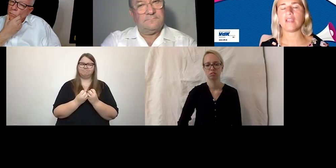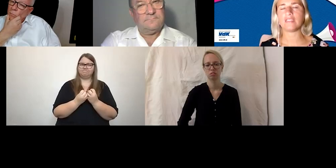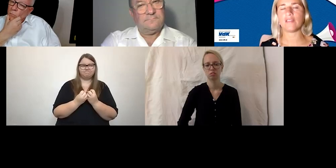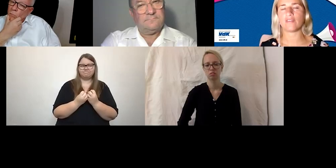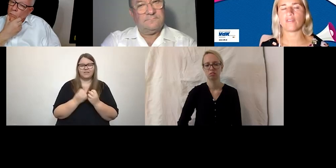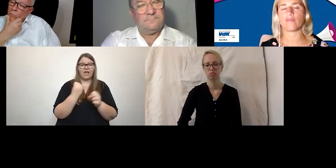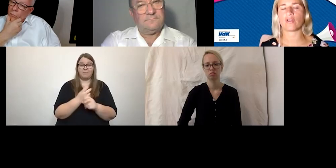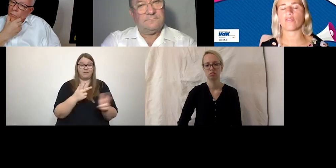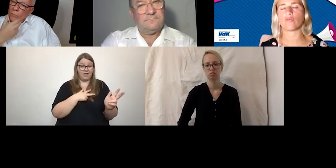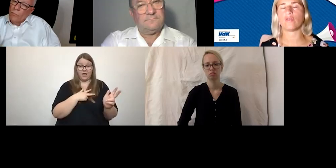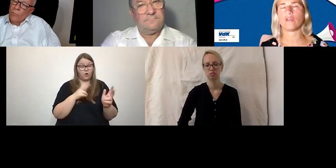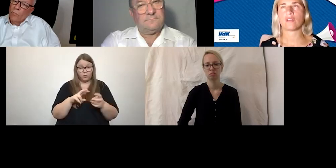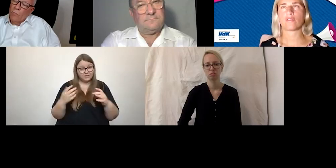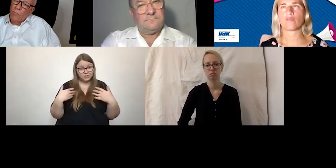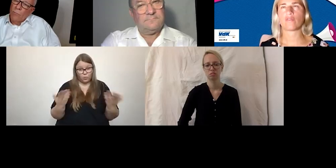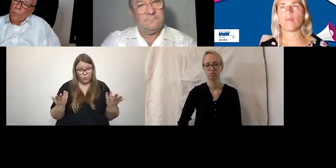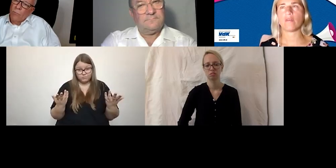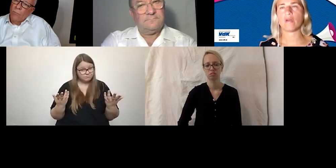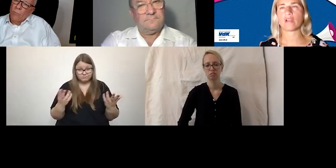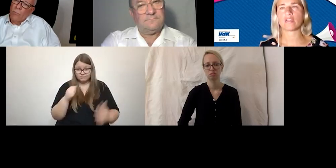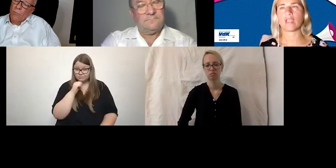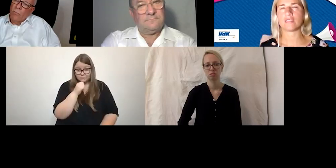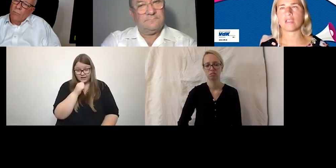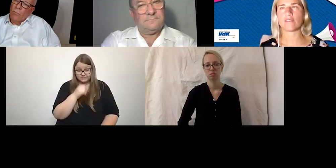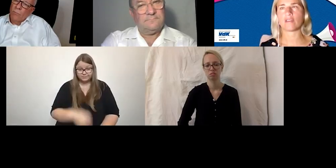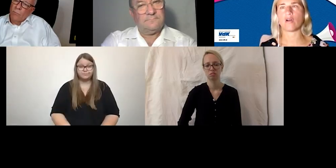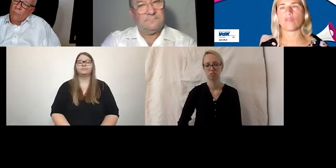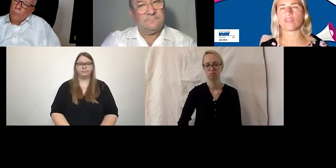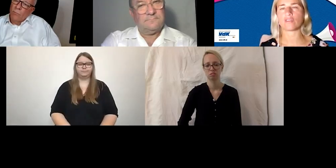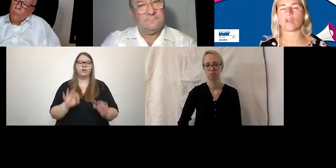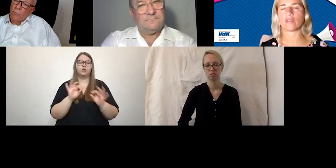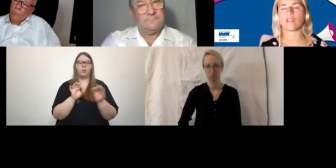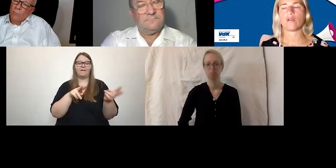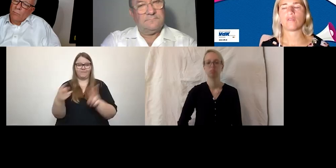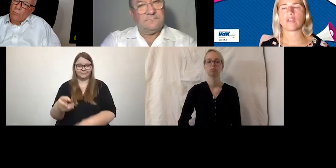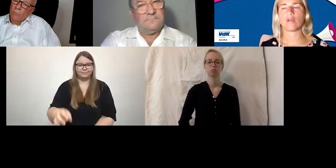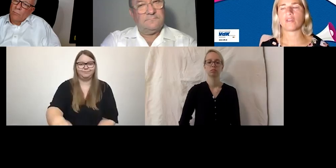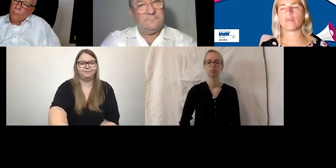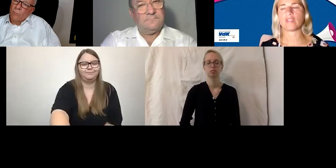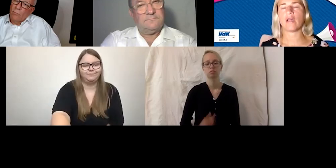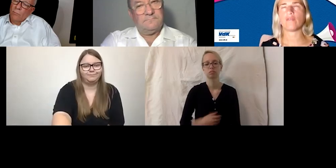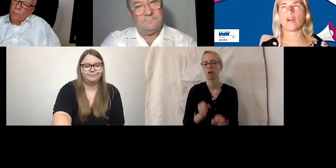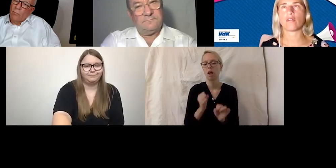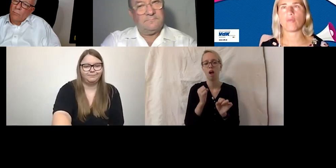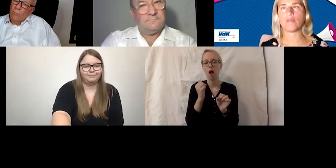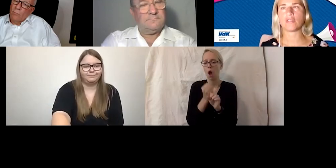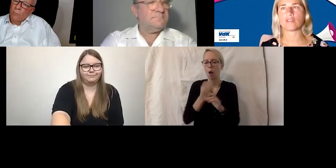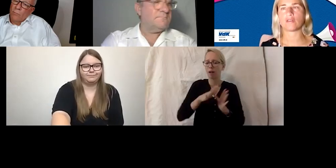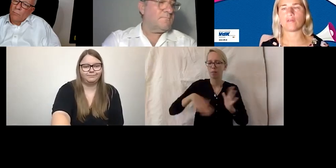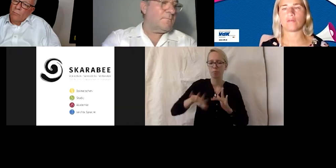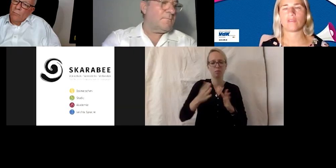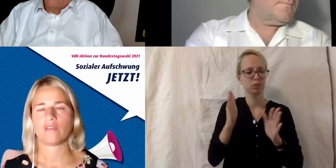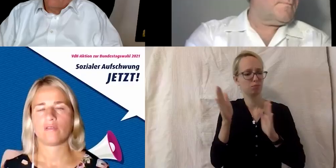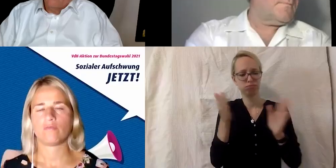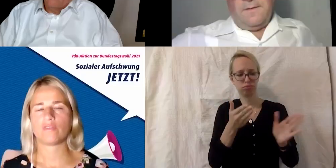Arbeitsrealität sehe ich es wirklich so, dass unser Arbeitsmarkt eigentlich eine ganz andere Ausrichtung hat. Und ich glaube, dass man da einfach auch nochmal mit